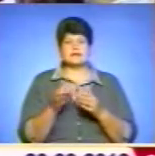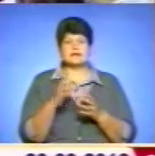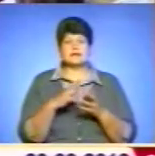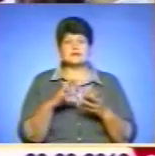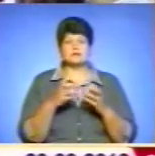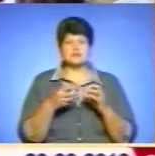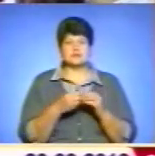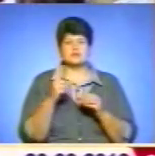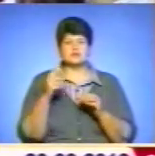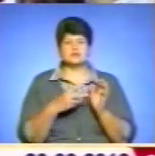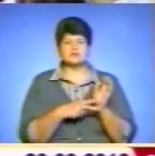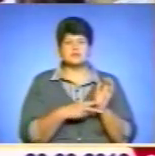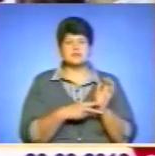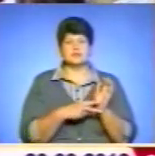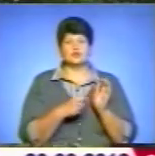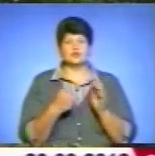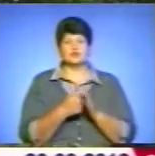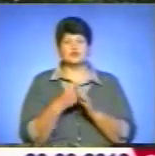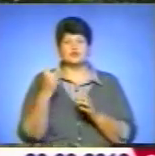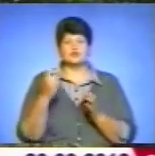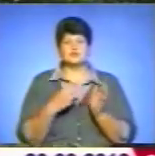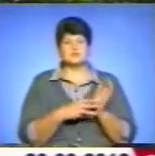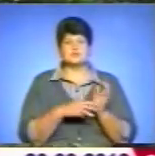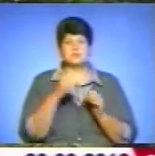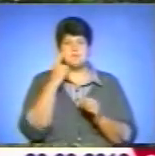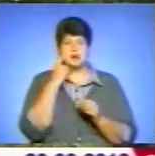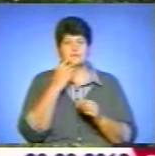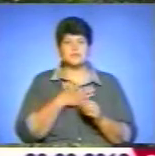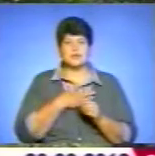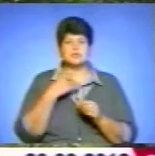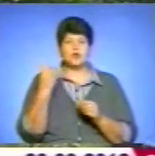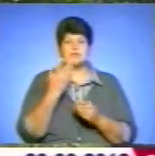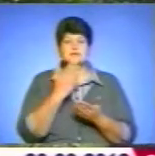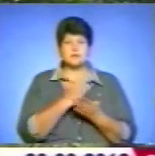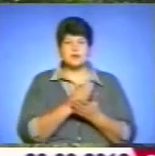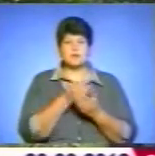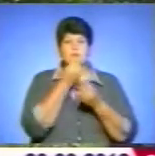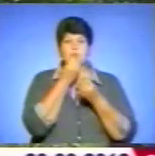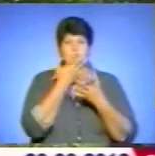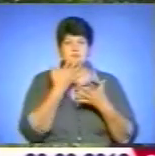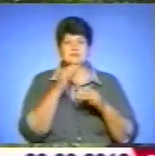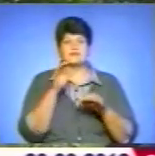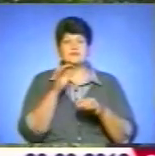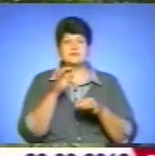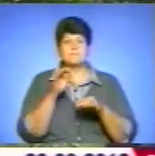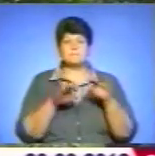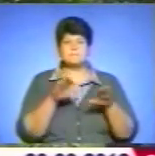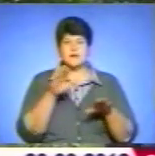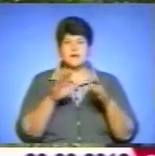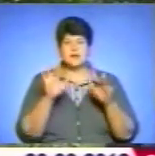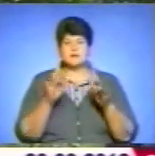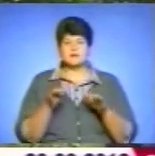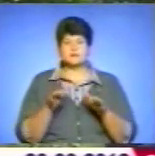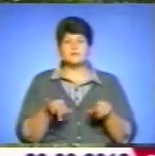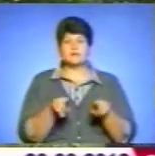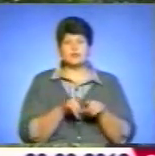до 180 балів. Наша область має, в принципі, позитивний баланс, так як і попередні роки. Ми маємо